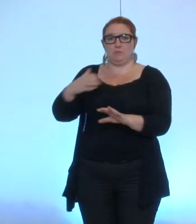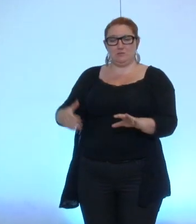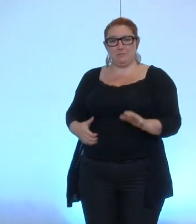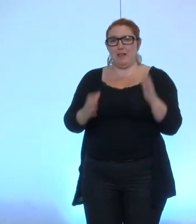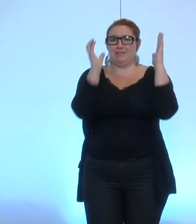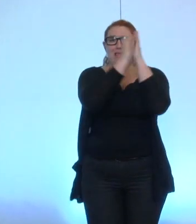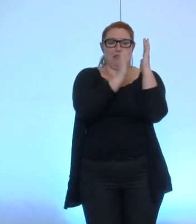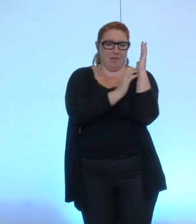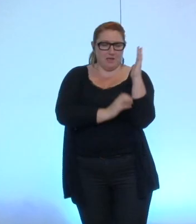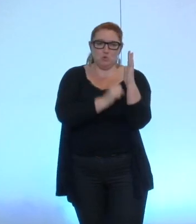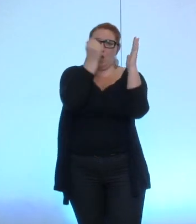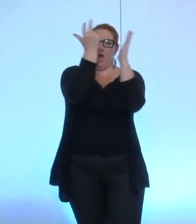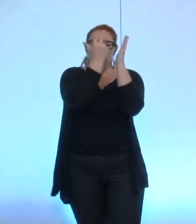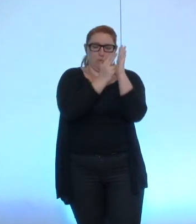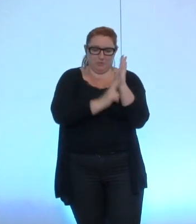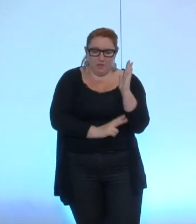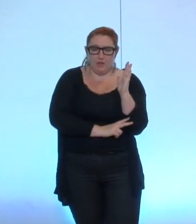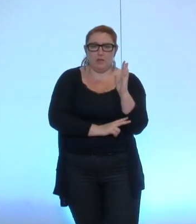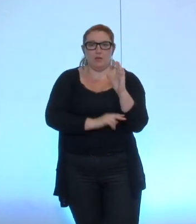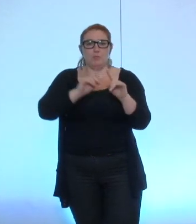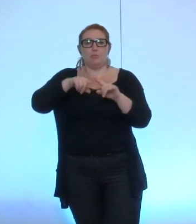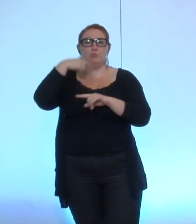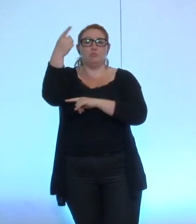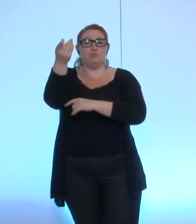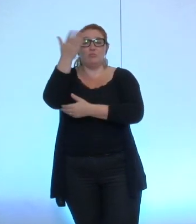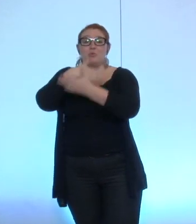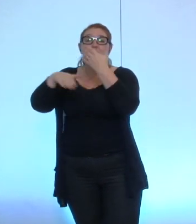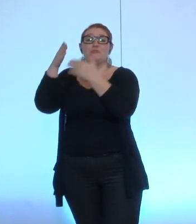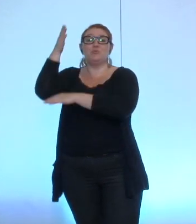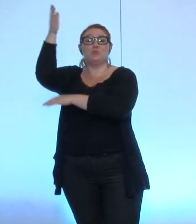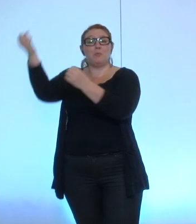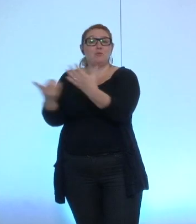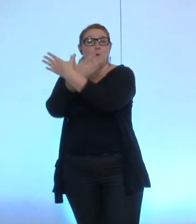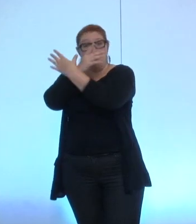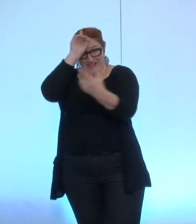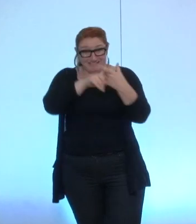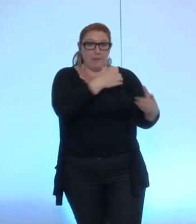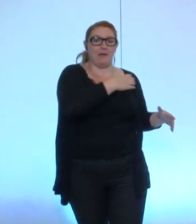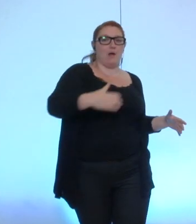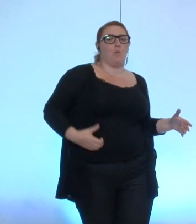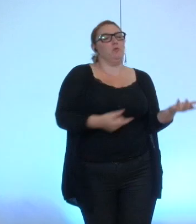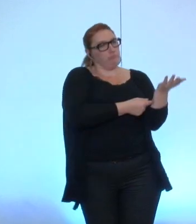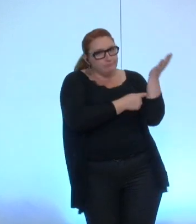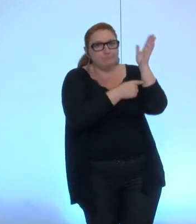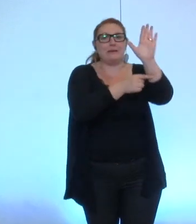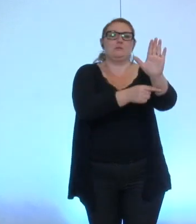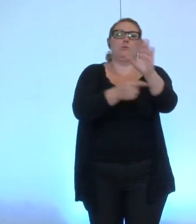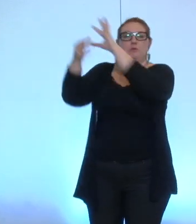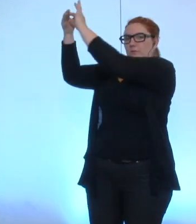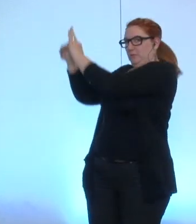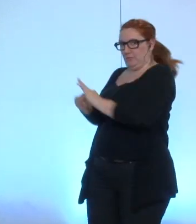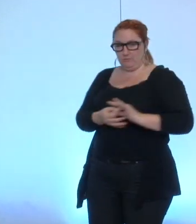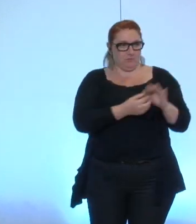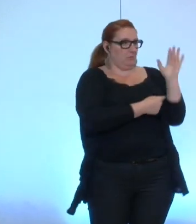délibérations adoptées à la future métropole et qui concernent la commune et qu'à cette occasion un représentant par groupe